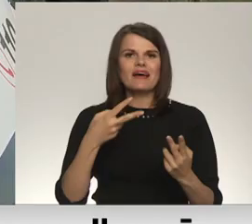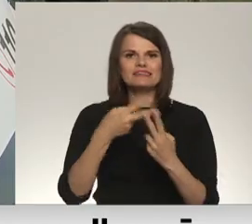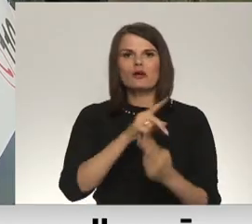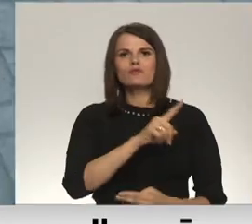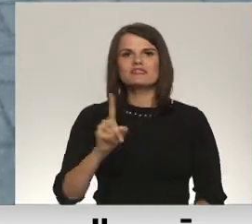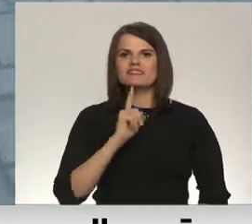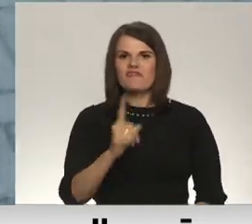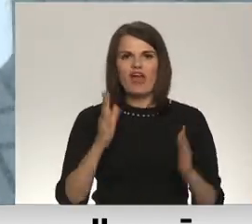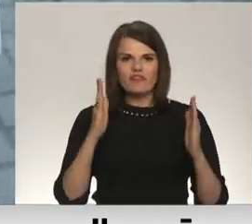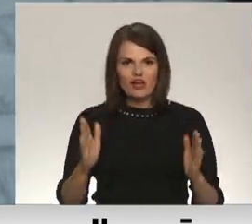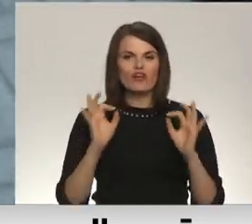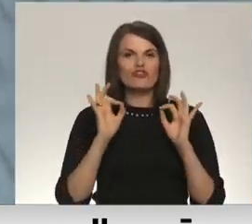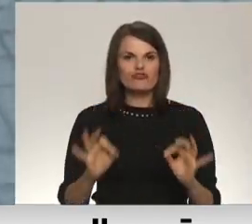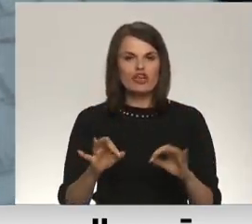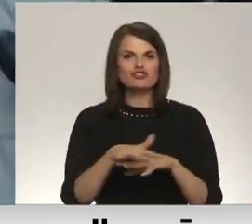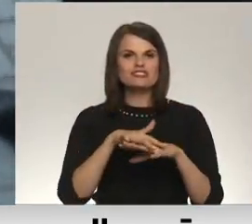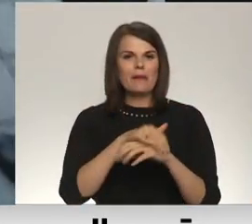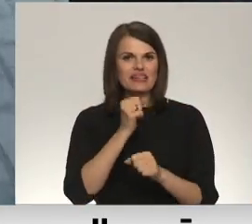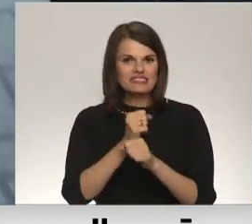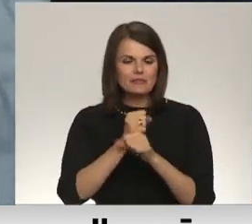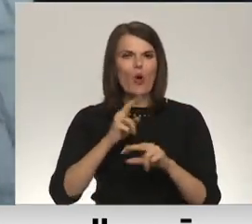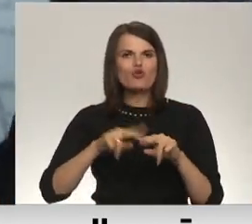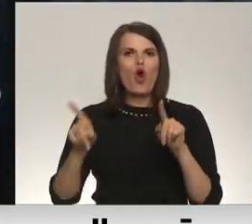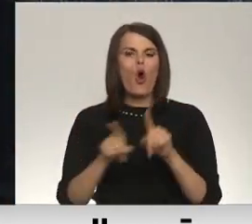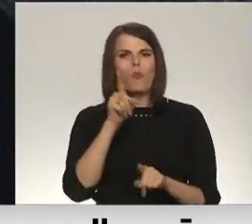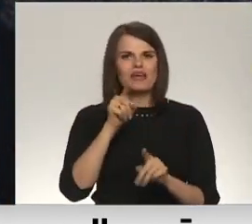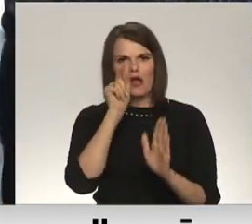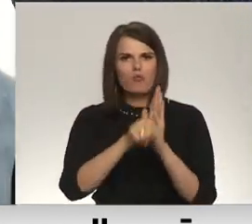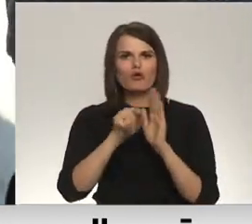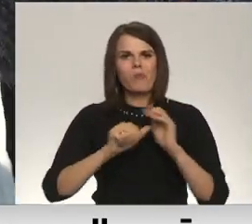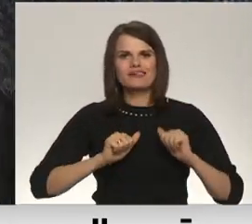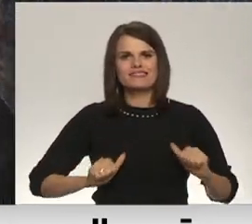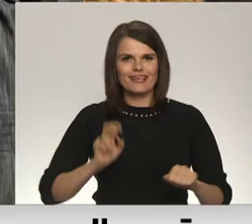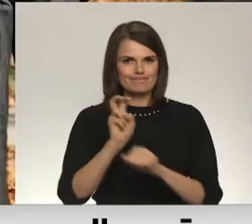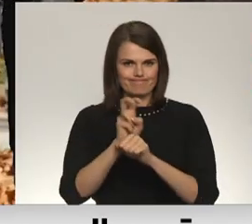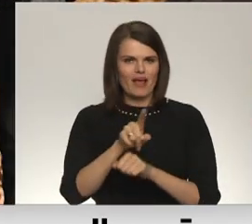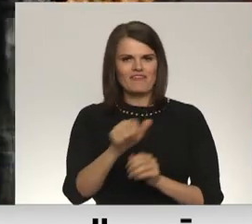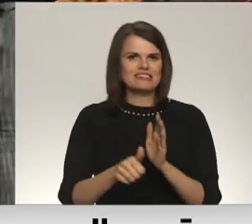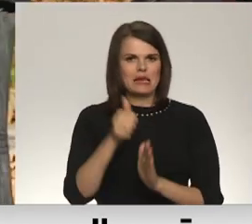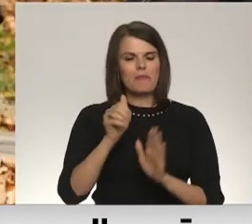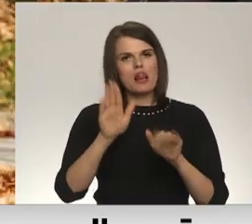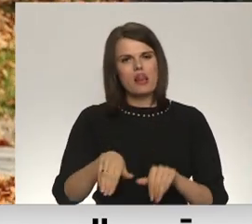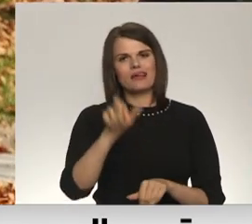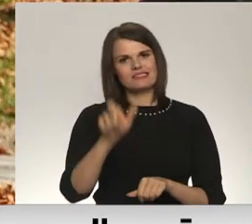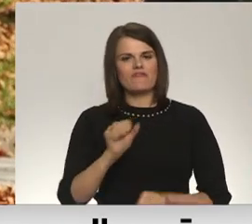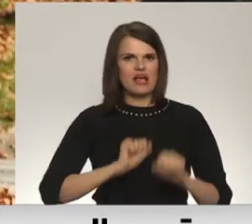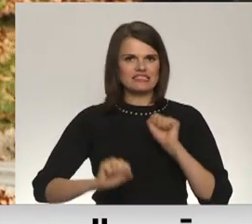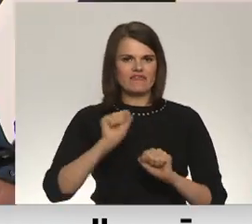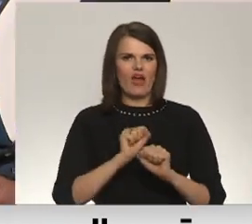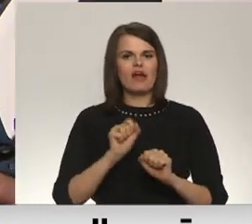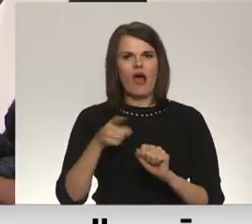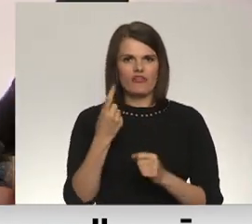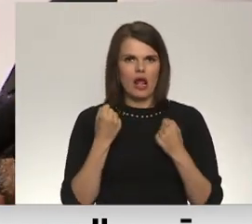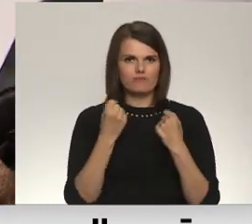sabiedriskie darbi un obligāti probācijas dienesta apmeklējumi varētu būt visefektīvākie, lai aturētu cilvēku vēlreiz sēsties pie stūras